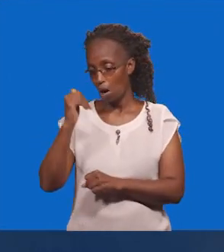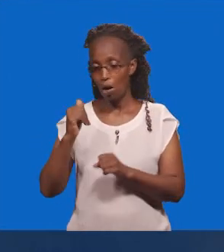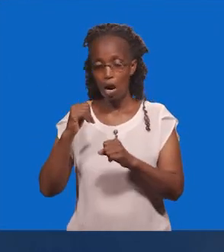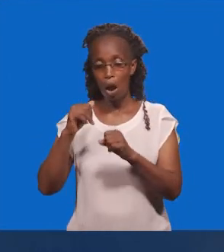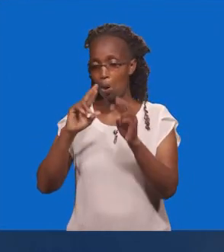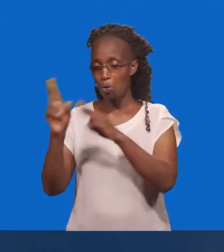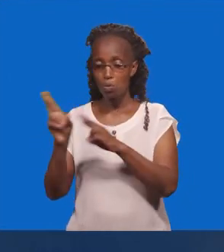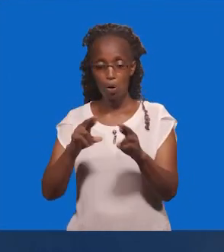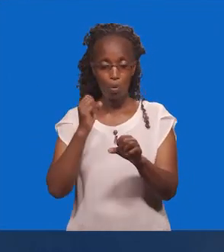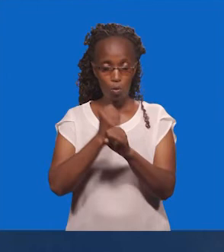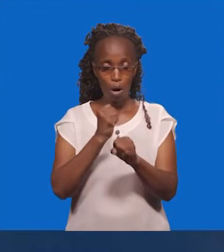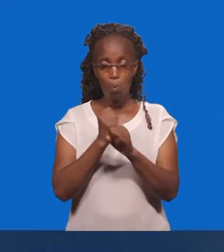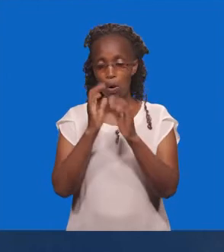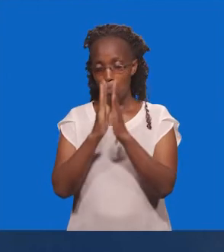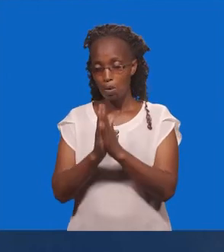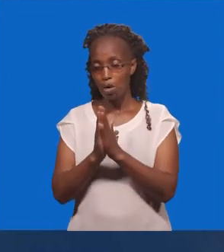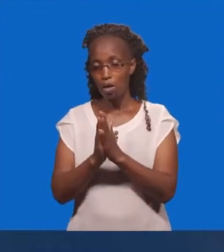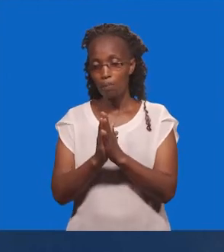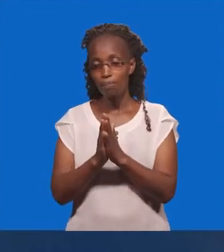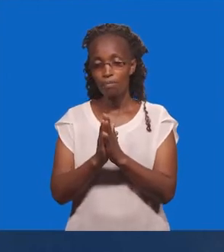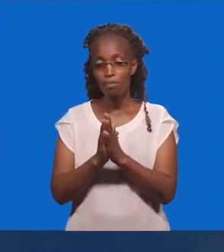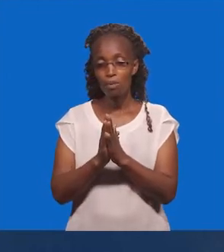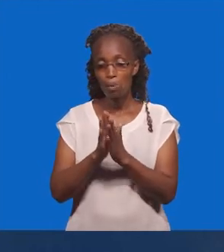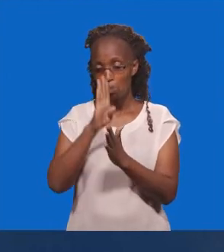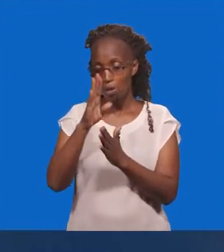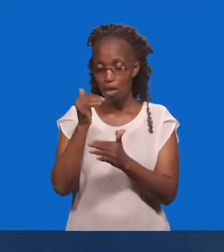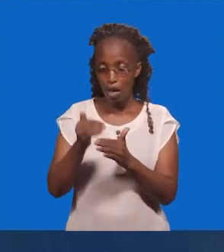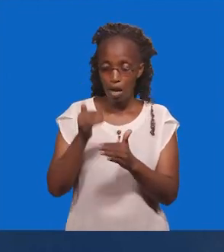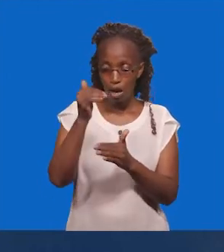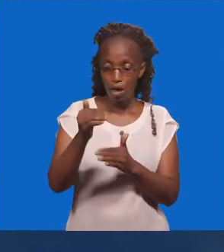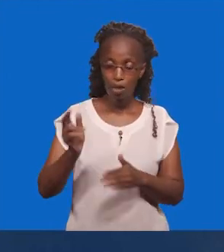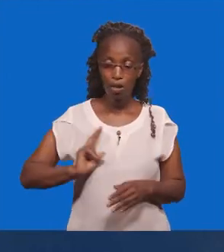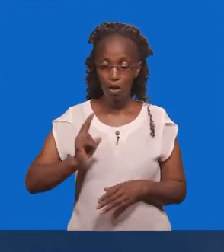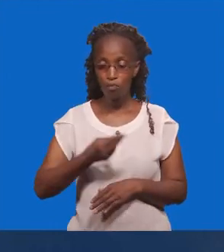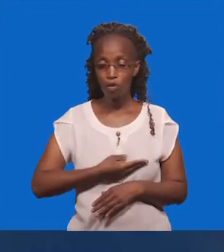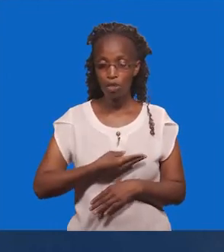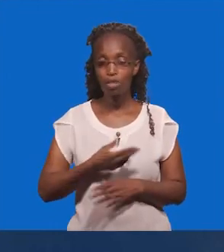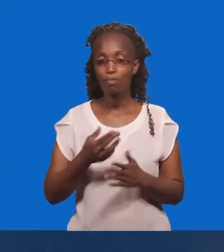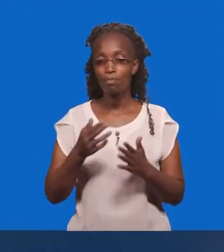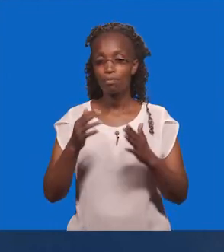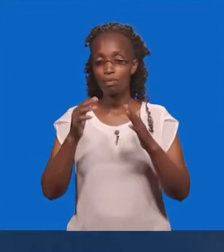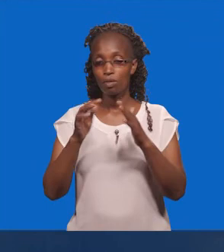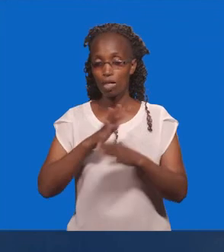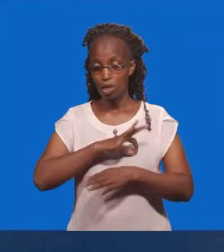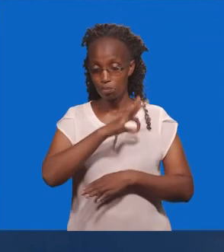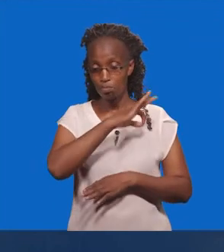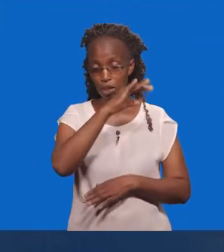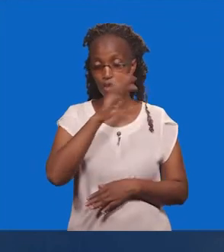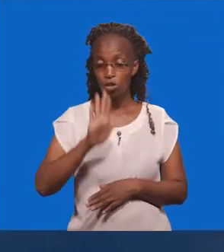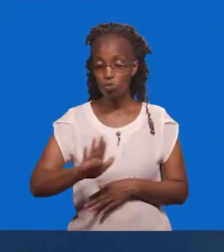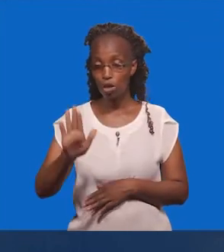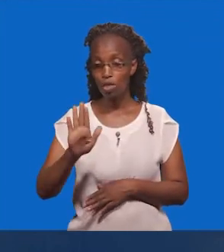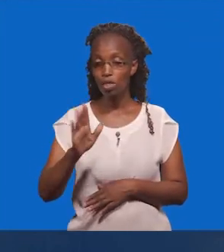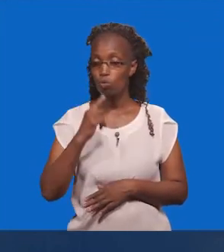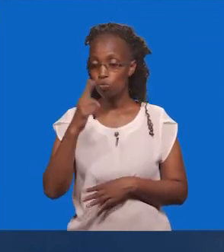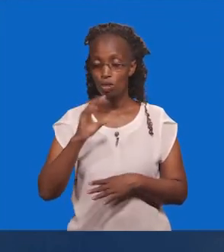Mbelezetu Tunaomba Ili Ukaweze Kutangulia Ili Ukaweze Kutufikia Na Kabisa Rowako Mtakatifu Ambaye Ni